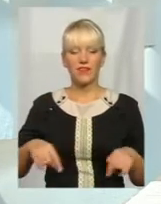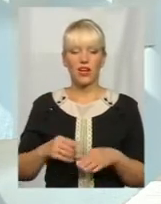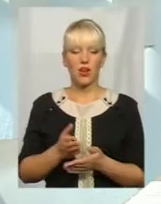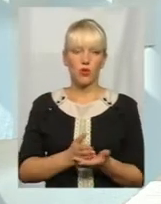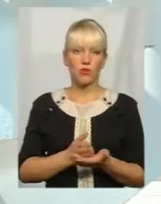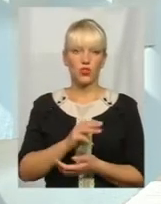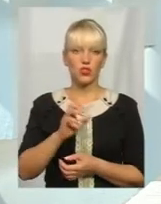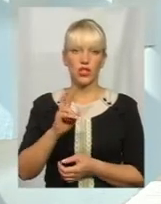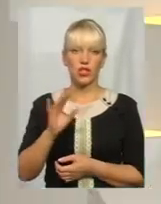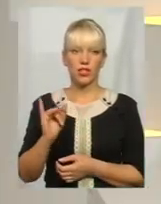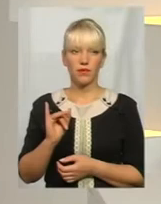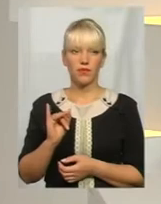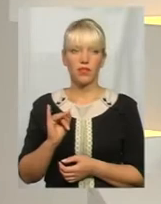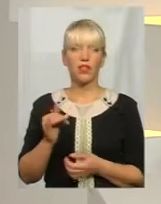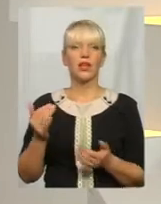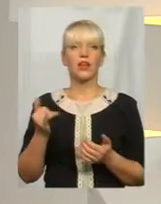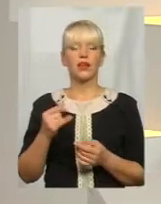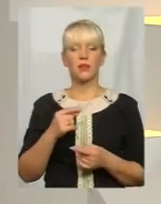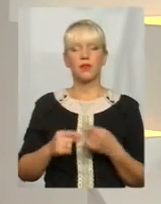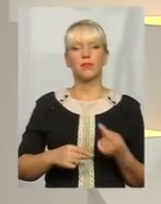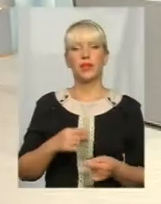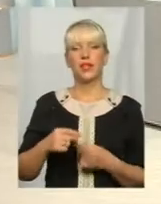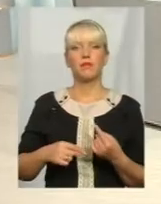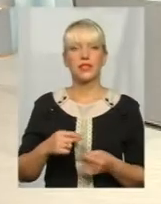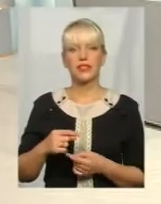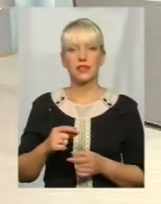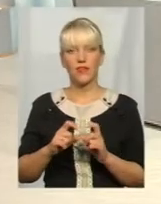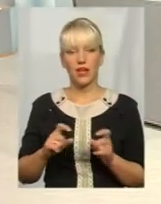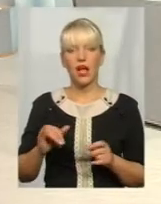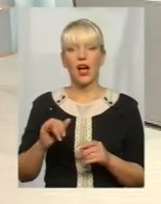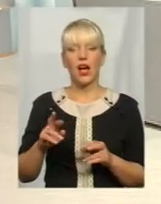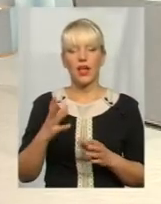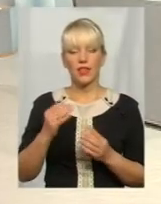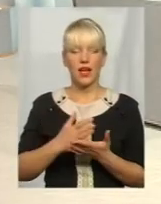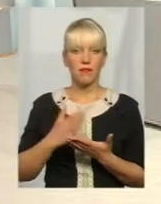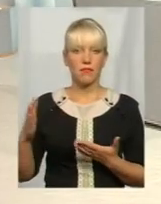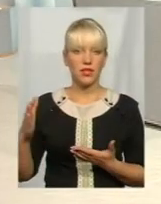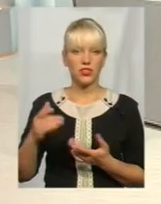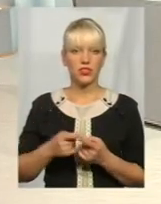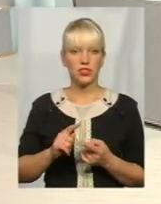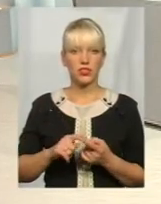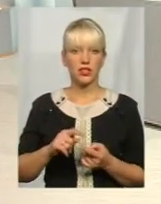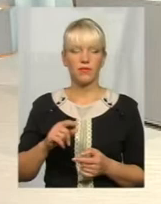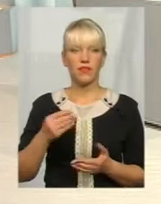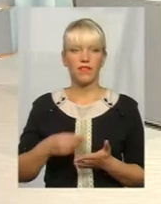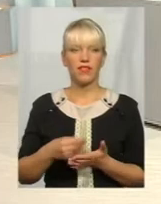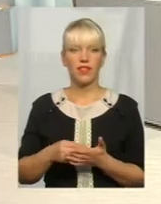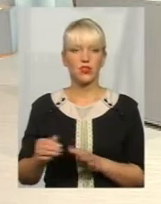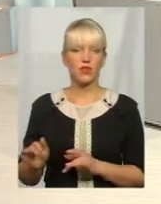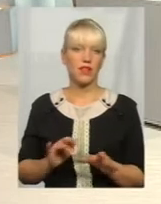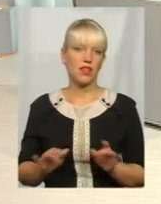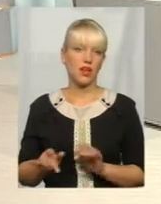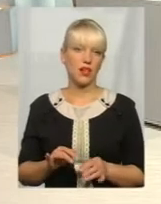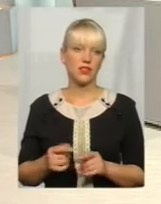жеки входять, такі підприємства. Ну, а найвищі заробітні плати, в основному, це фінансова діяльність.